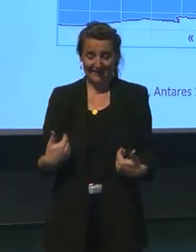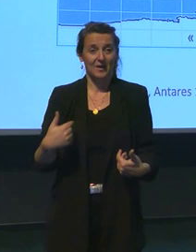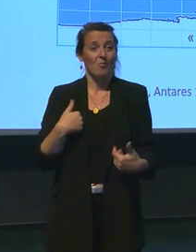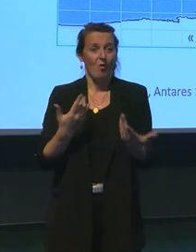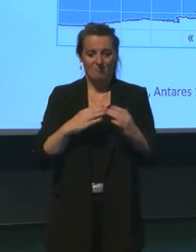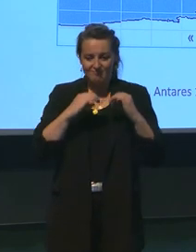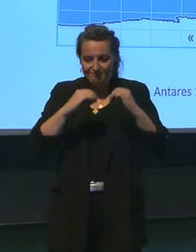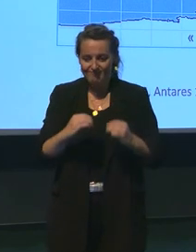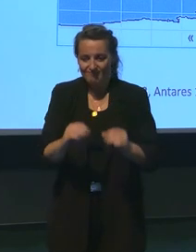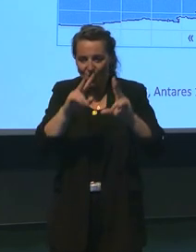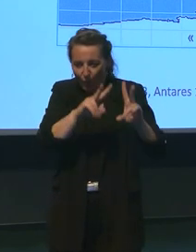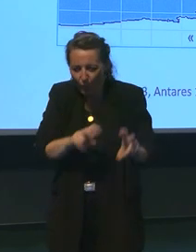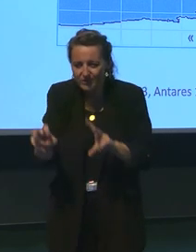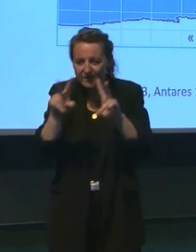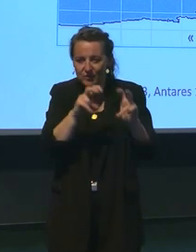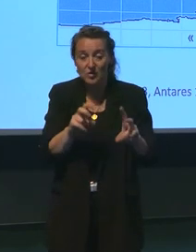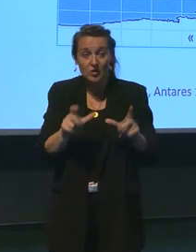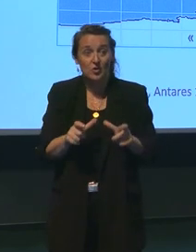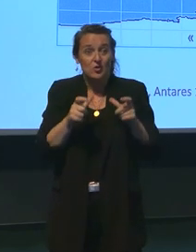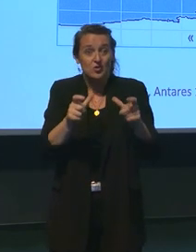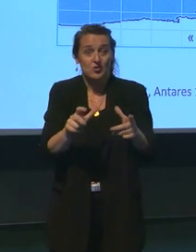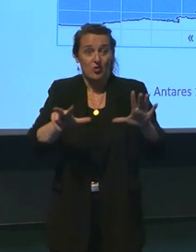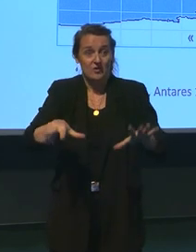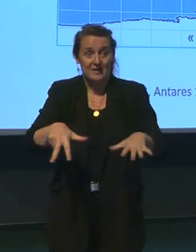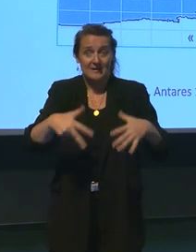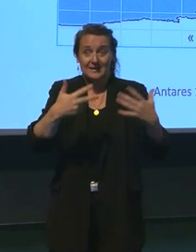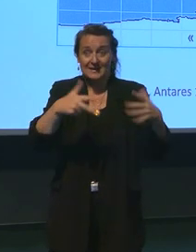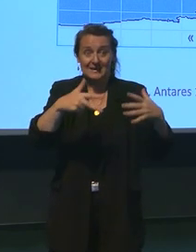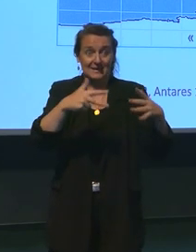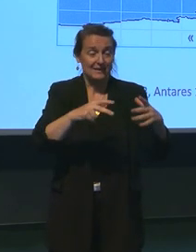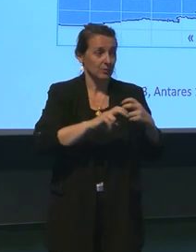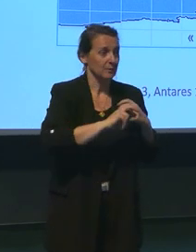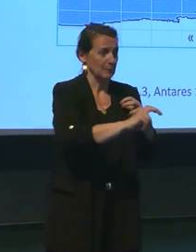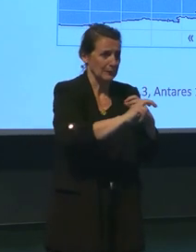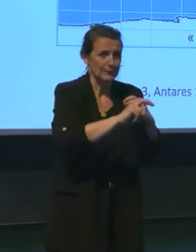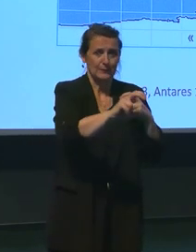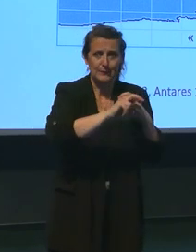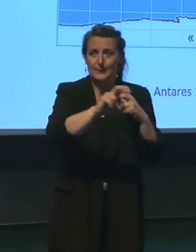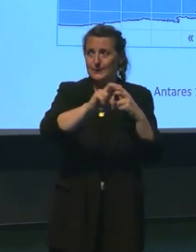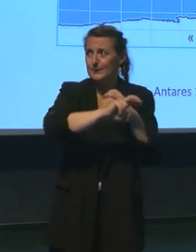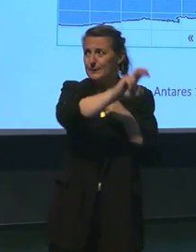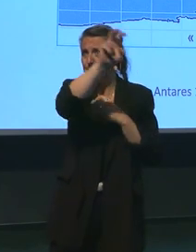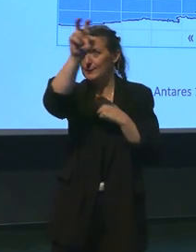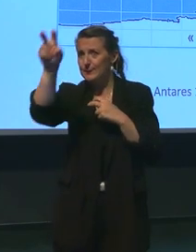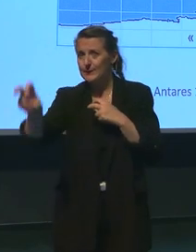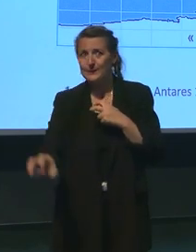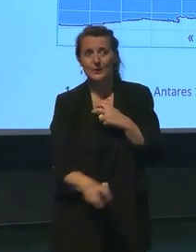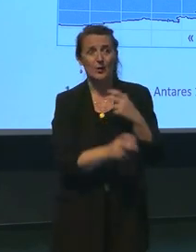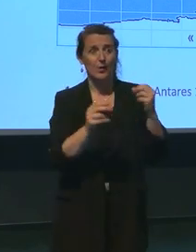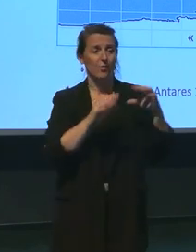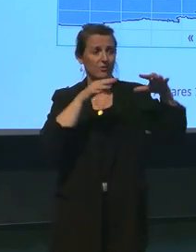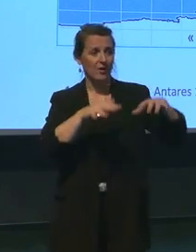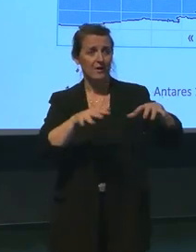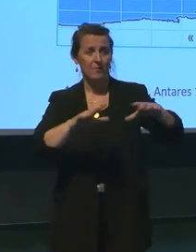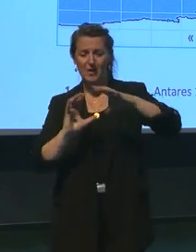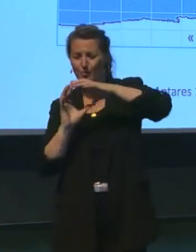océanographe et j'ai eu la chance de faire 18 campagnes océanographiques auturières, dont tous les mers du monde, je vais y revenir.